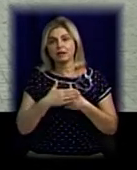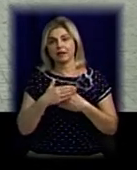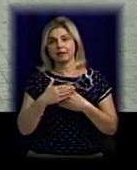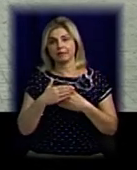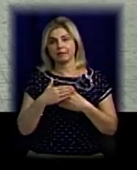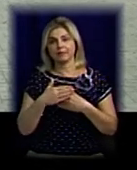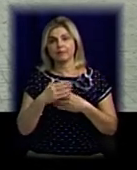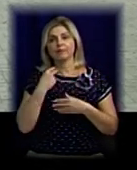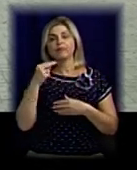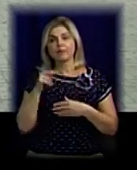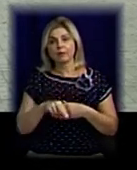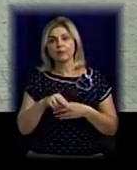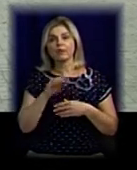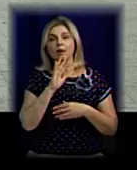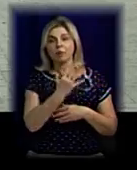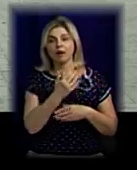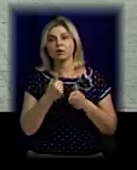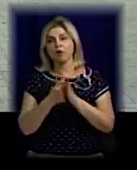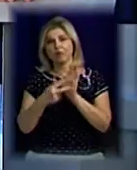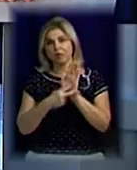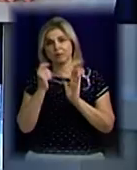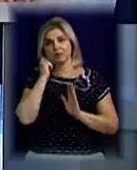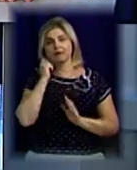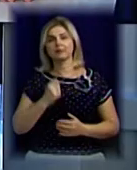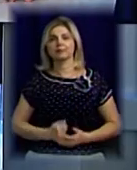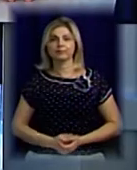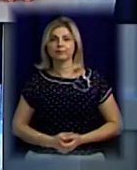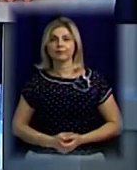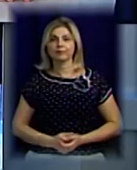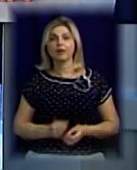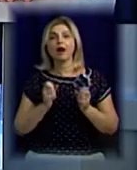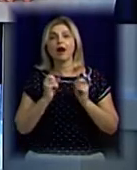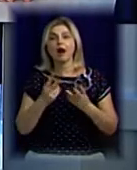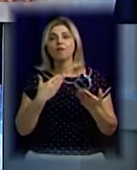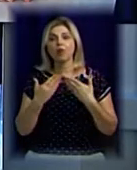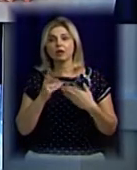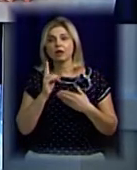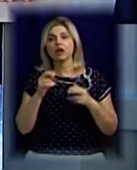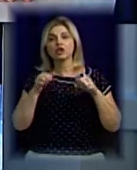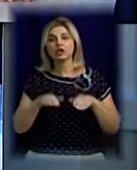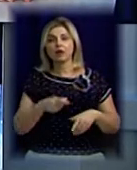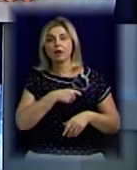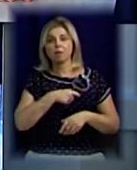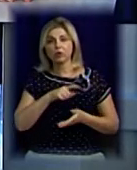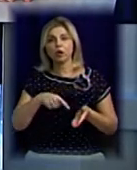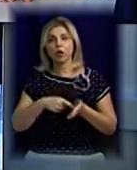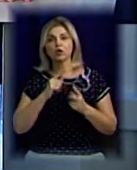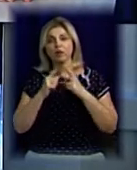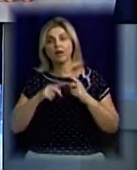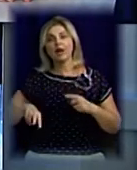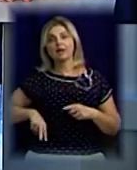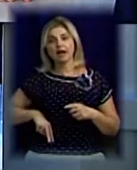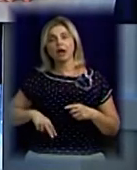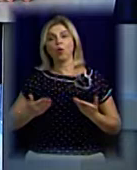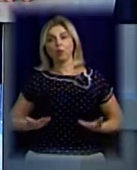вигляді позбавлення волі від 5 до 8 років. Як поставився до рішення депутатів міської ради директор комунального